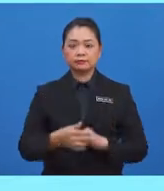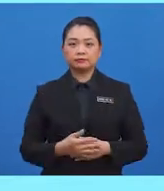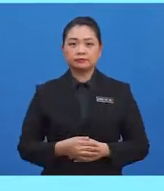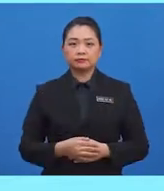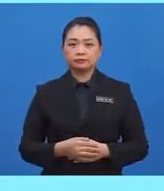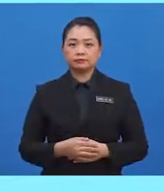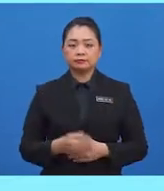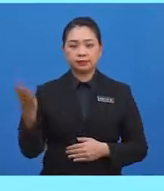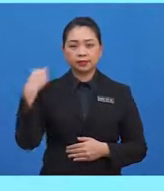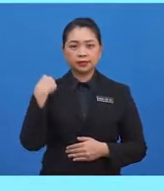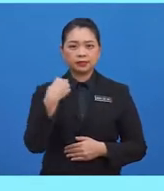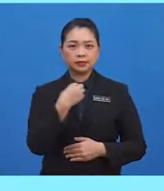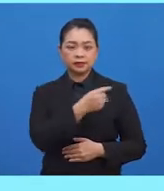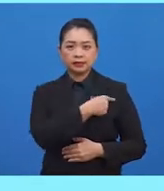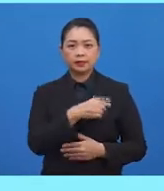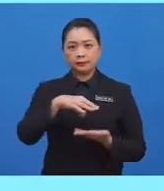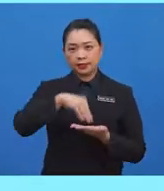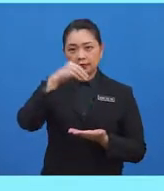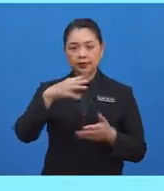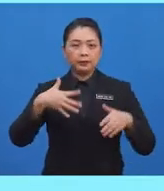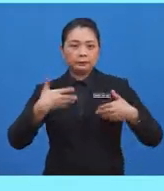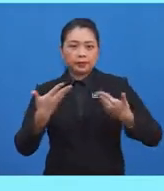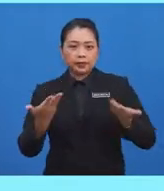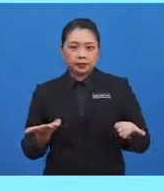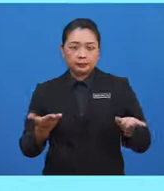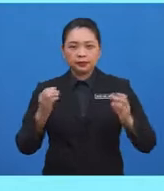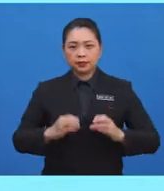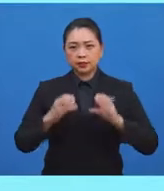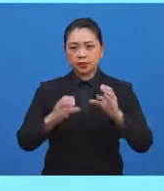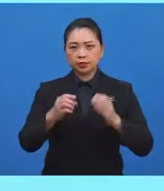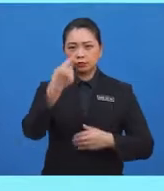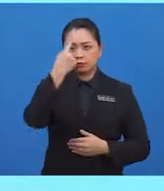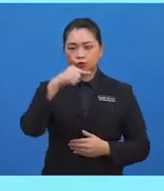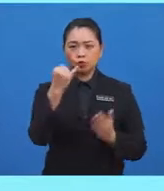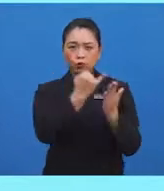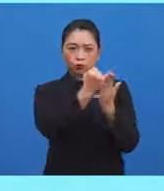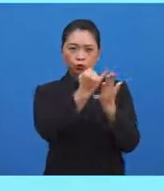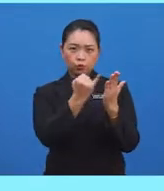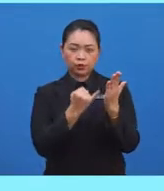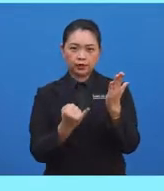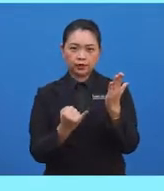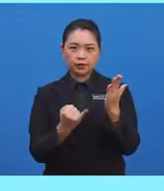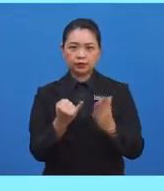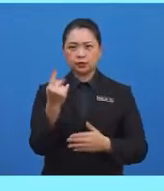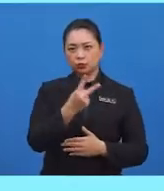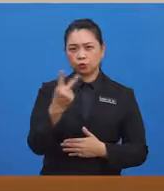Manakala, garisan ini pula merupakan garisan serenjang.